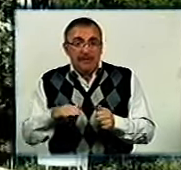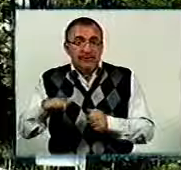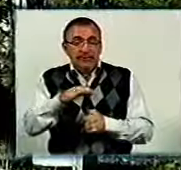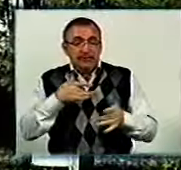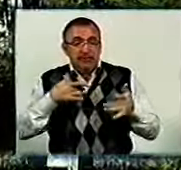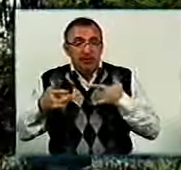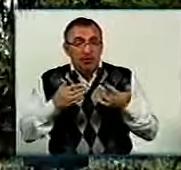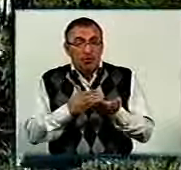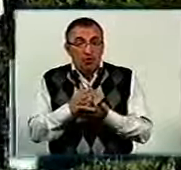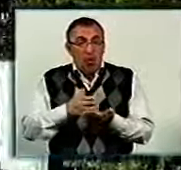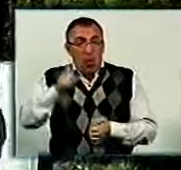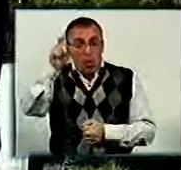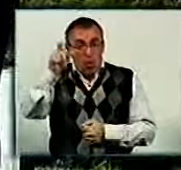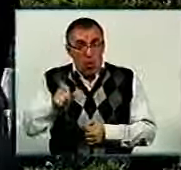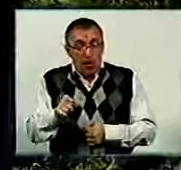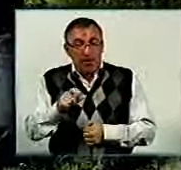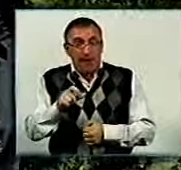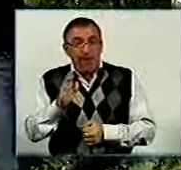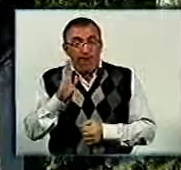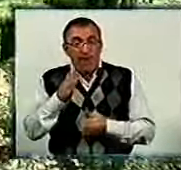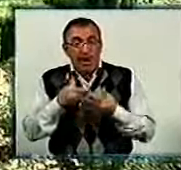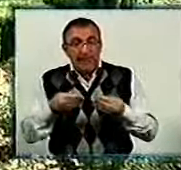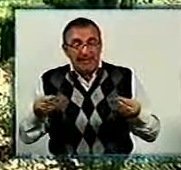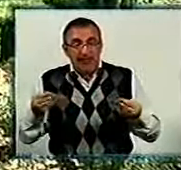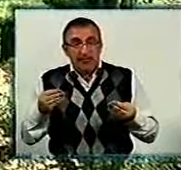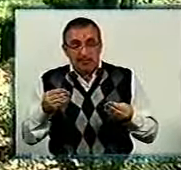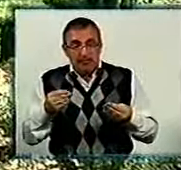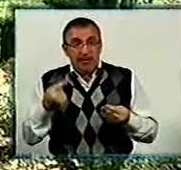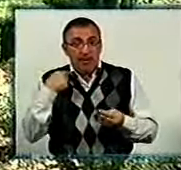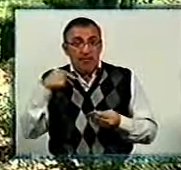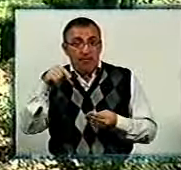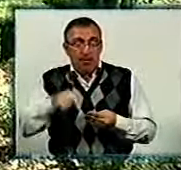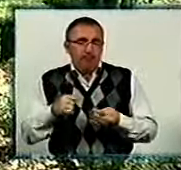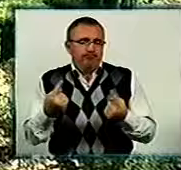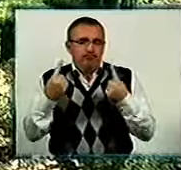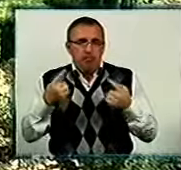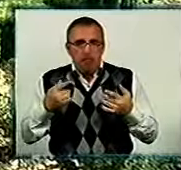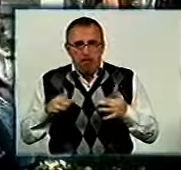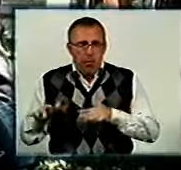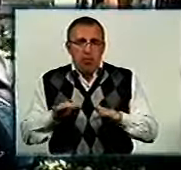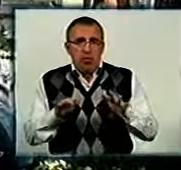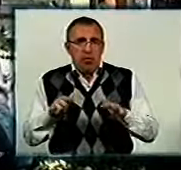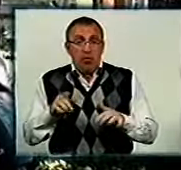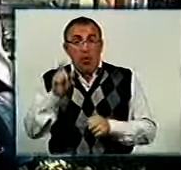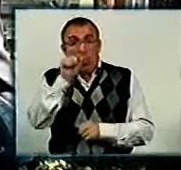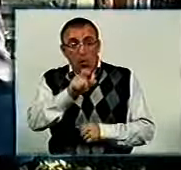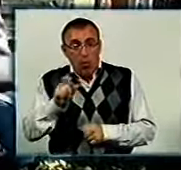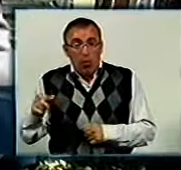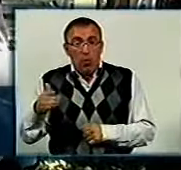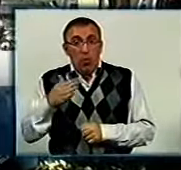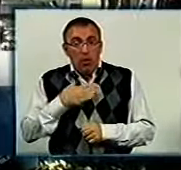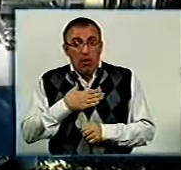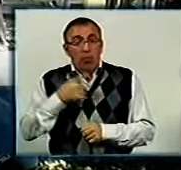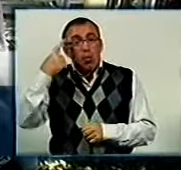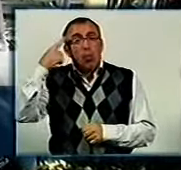Очільник області переконаний, вересневі самоцвіти – це досить значуща для Кірвоградщини подія. Те, що люди у нас все